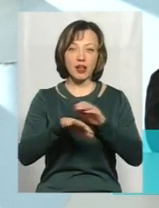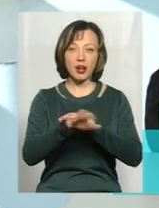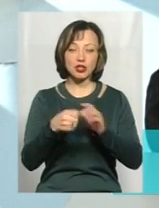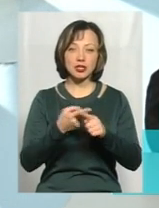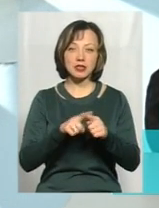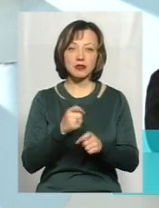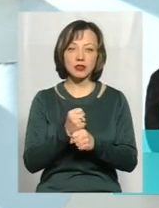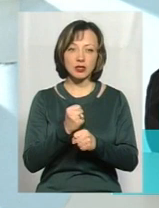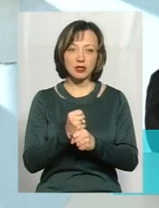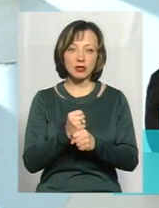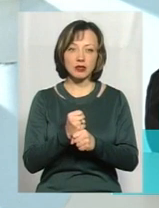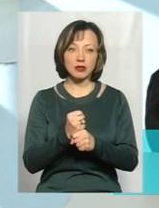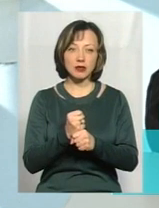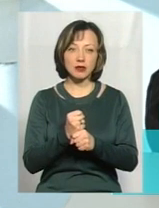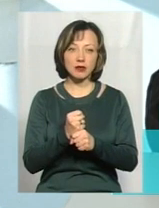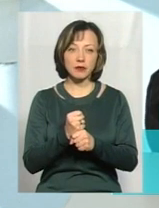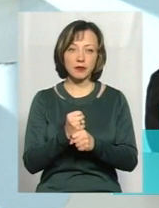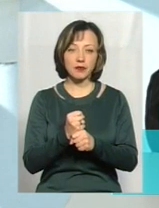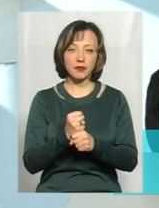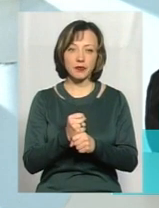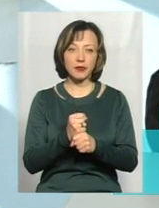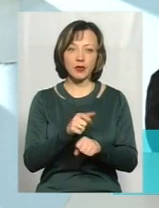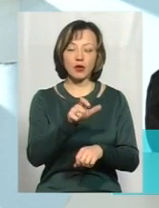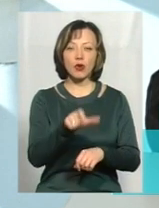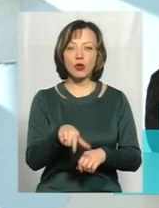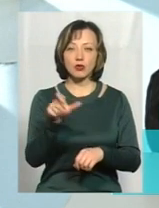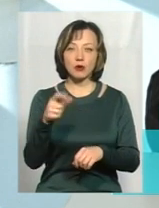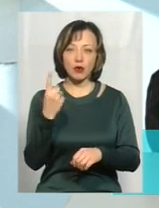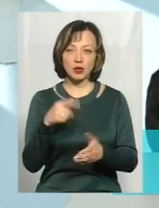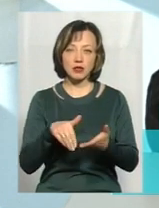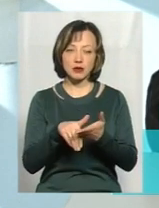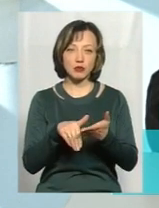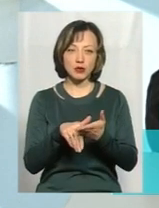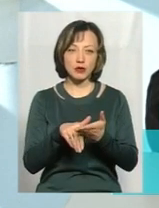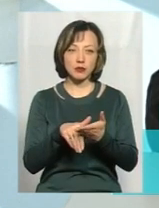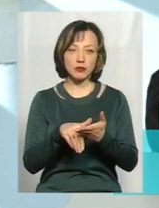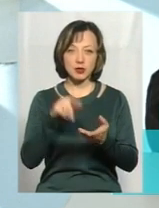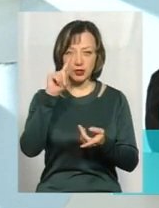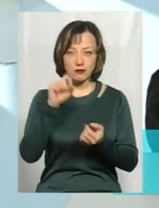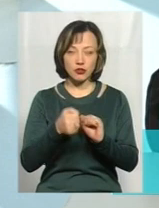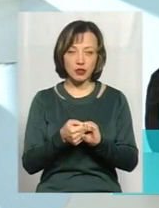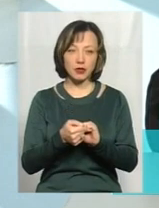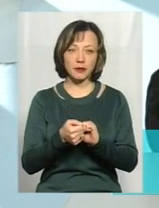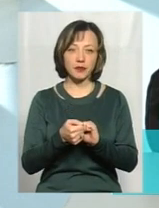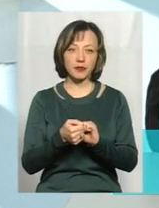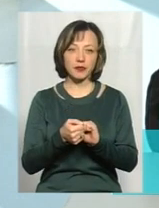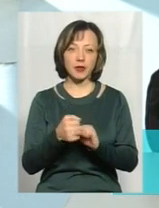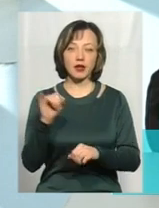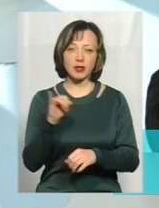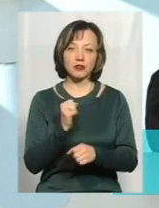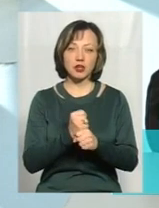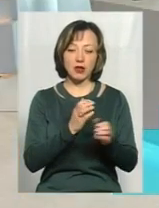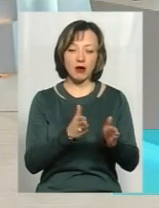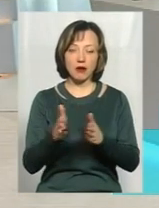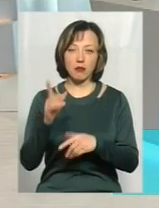ці вчиняють серійно, деякі особи, як вони собі один спосіб завчили, так би мовити, і вчиняють